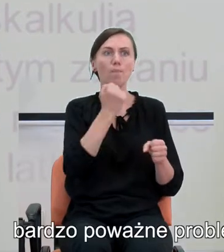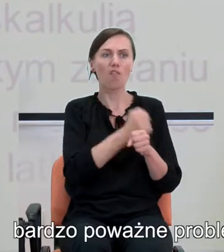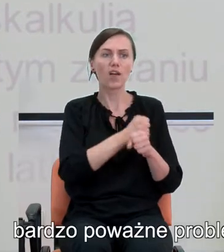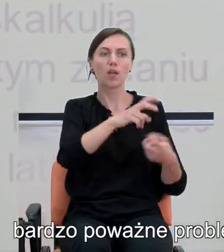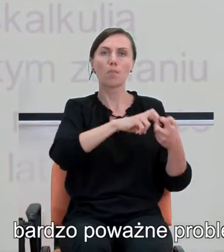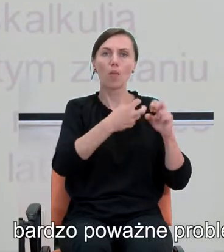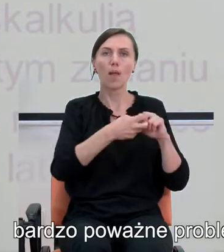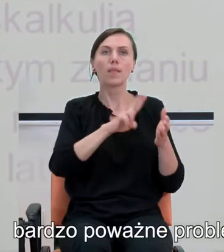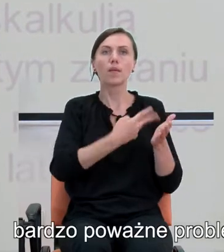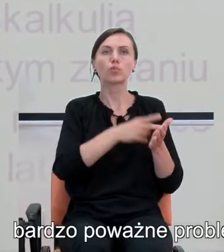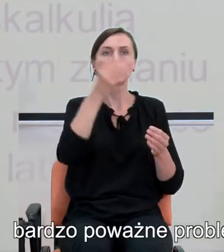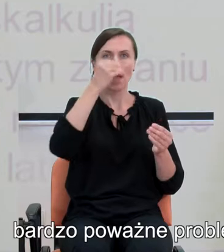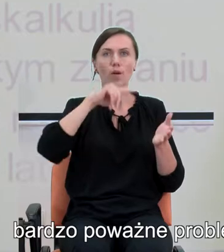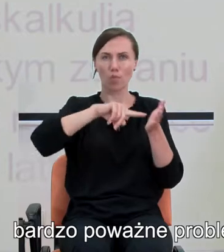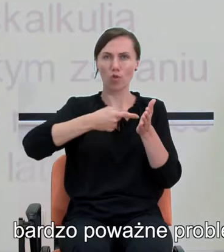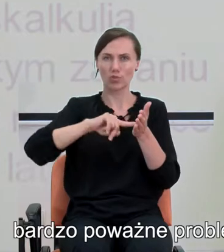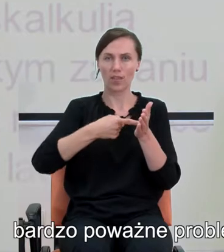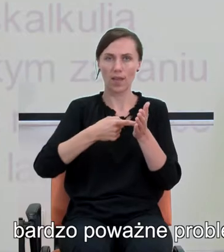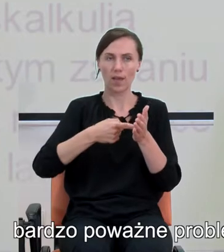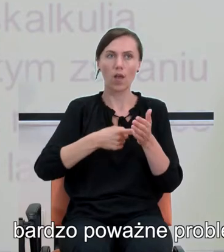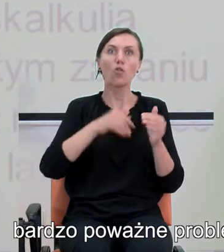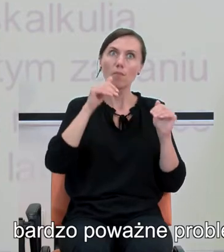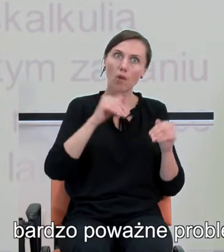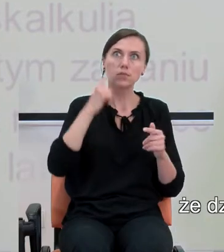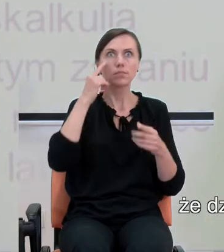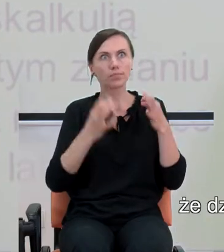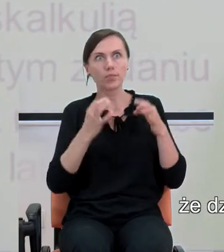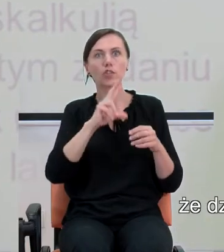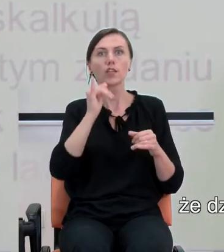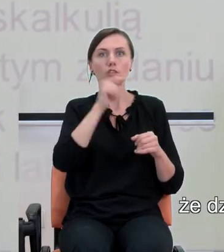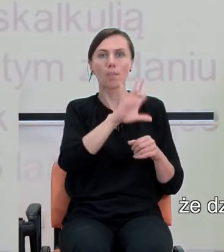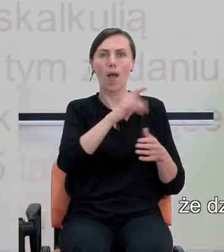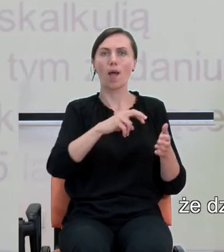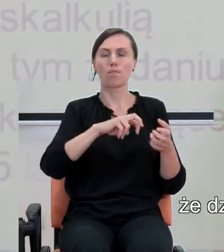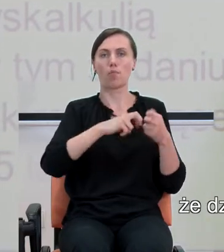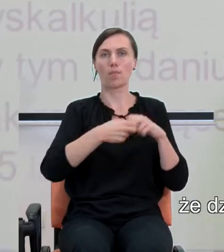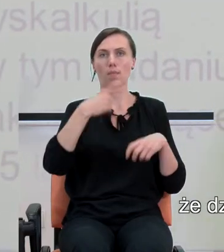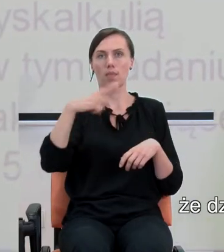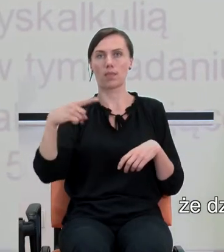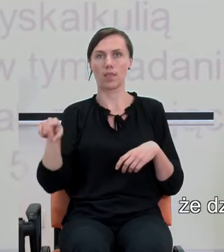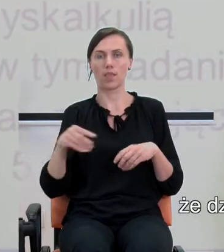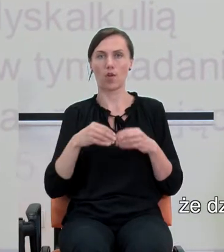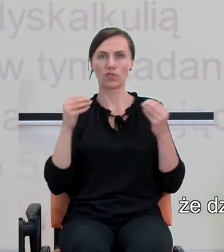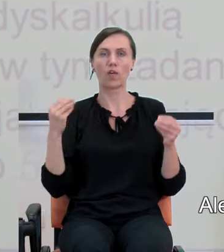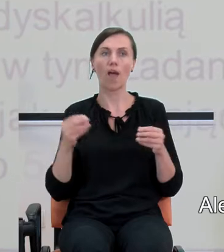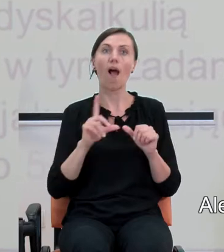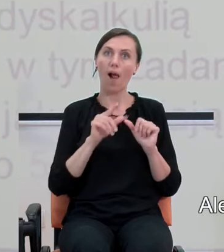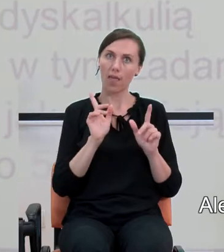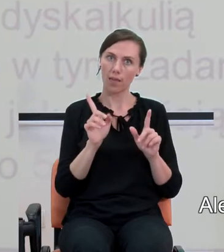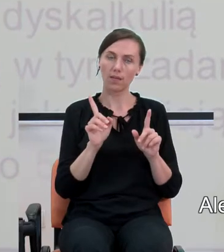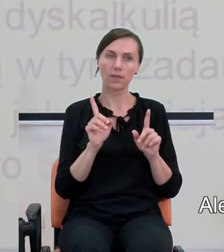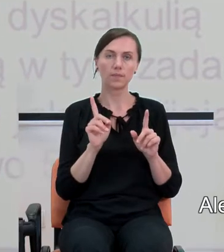poważne problemy z nauką tabliczki mnożenia, no to można przypuszczać, że dziecko cierpi na dyskalkulię rozwojową. Ale